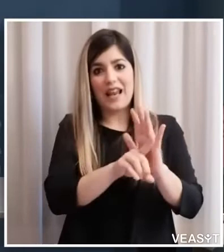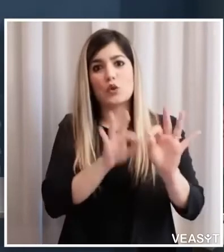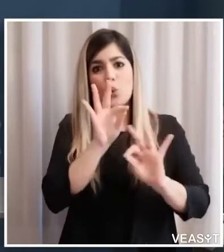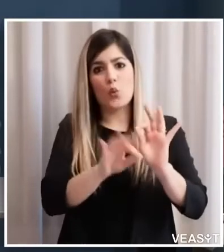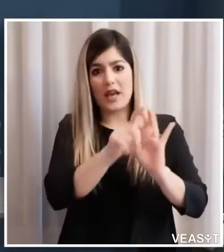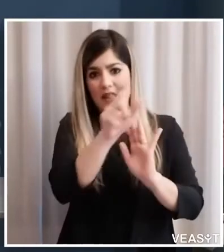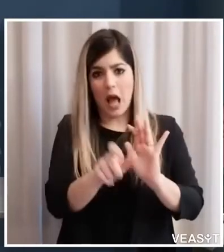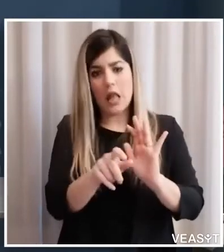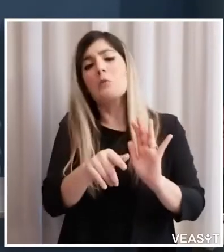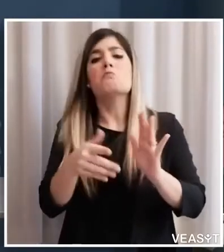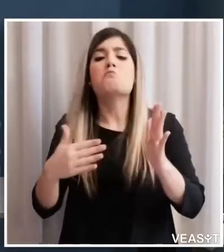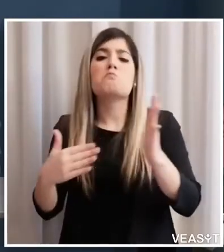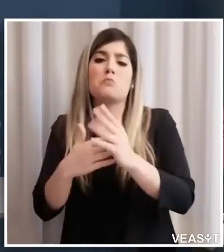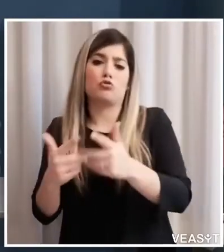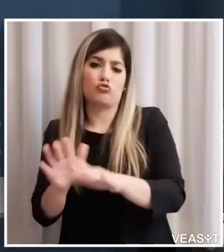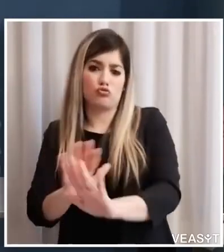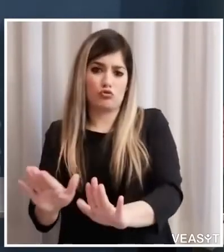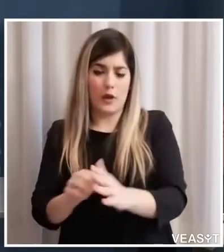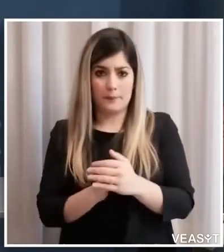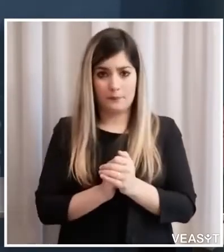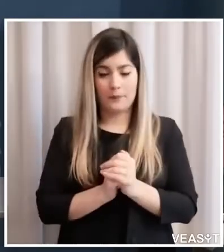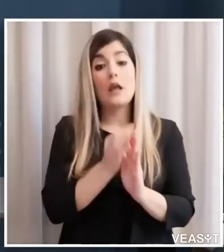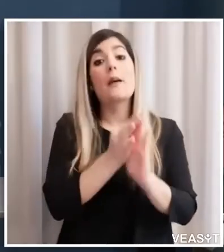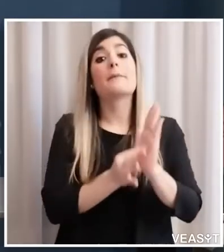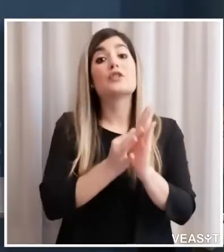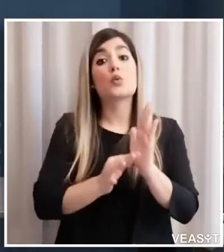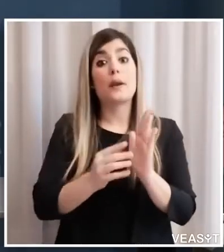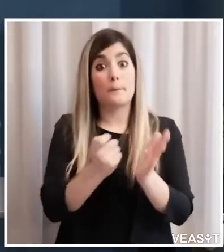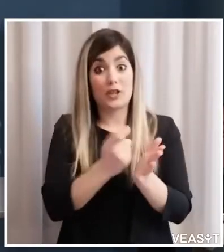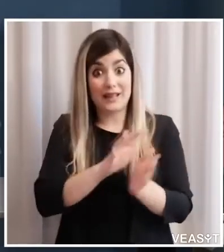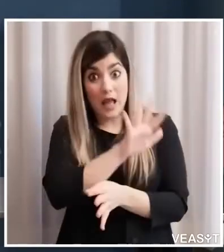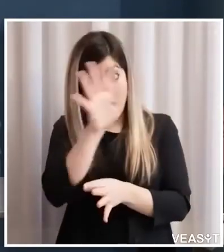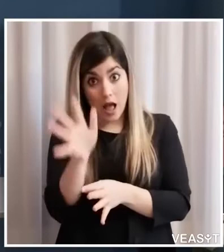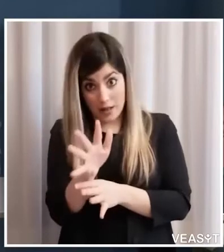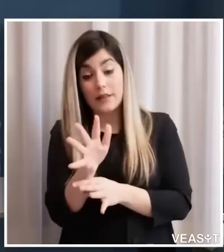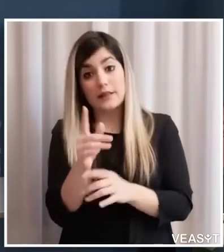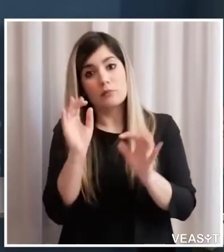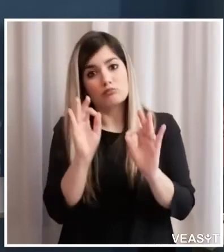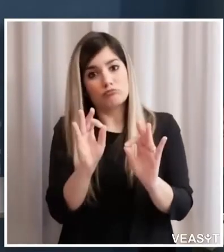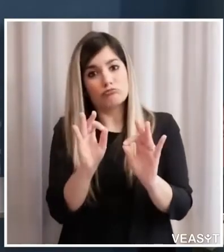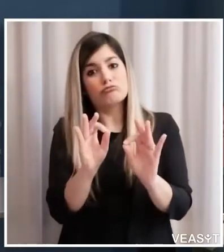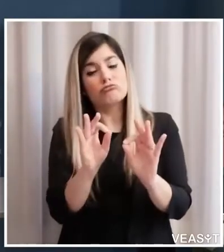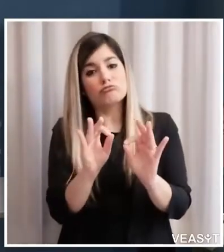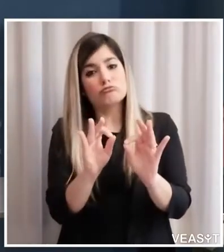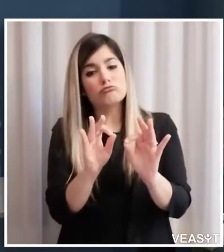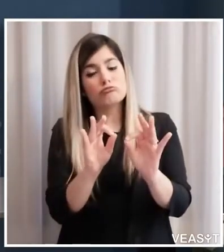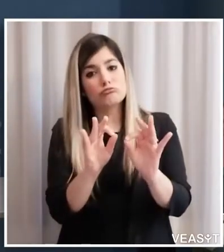Altre misure molto importanti sempre per coloro che sono proprio in prima